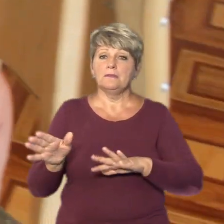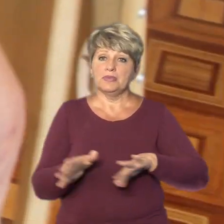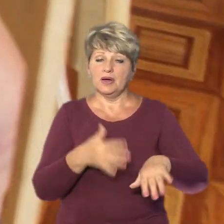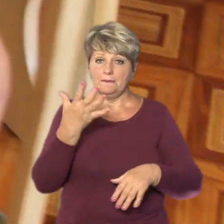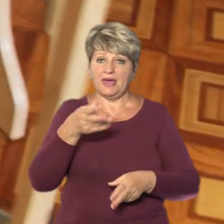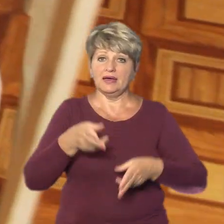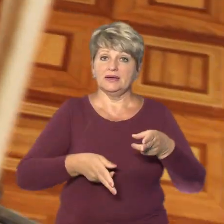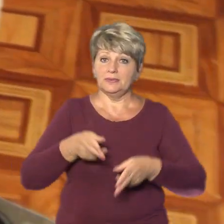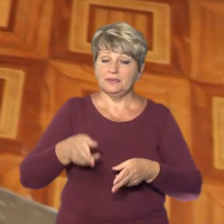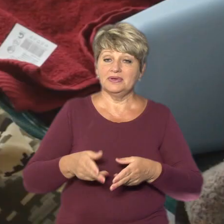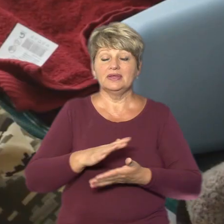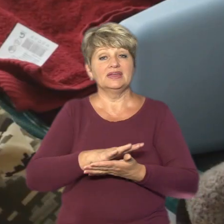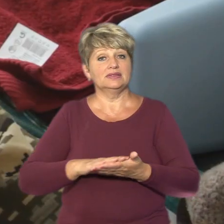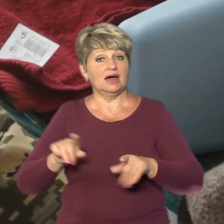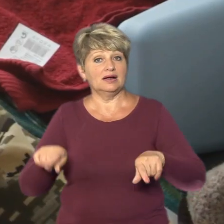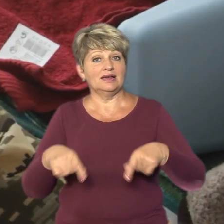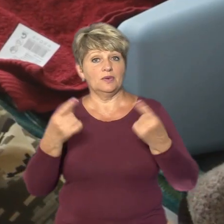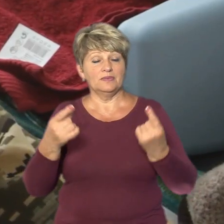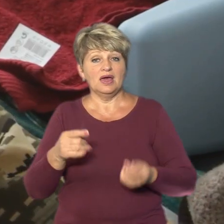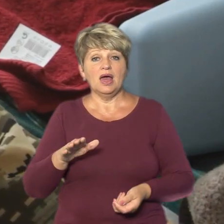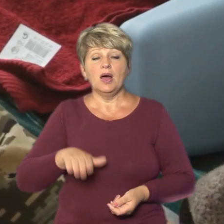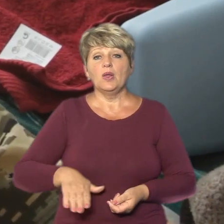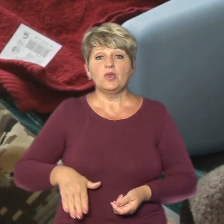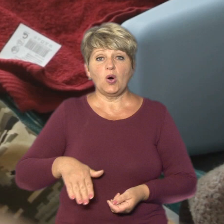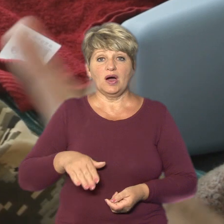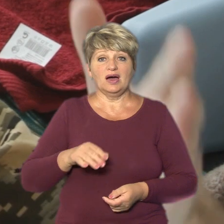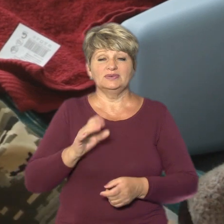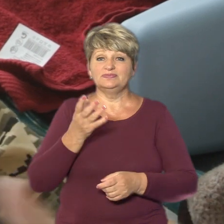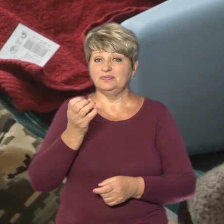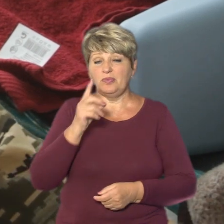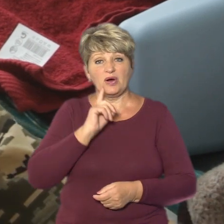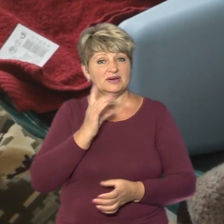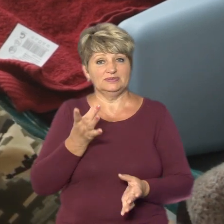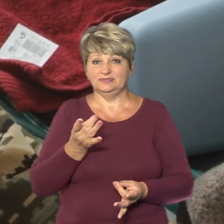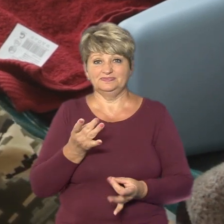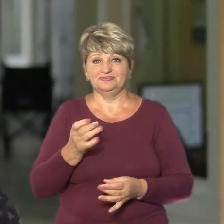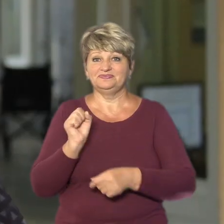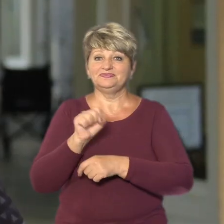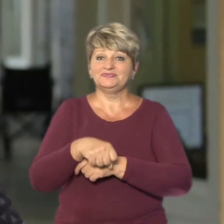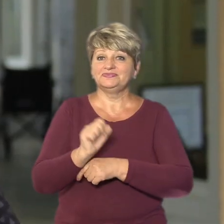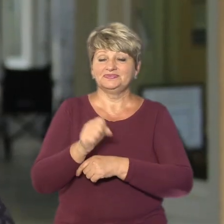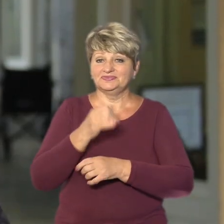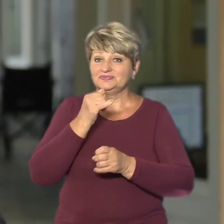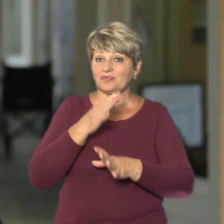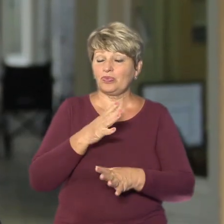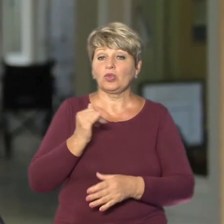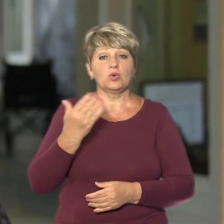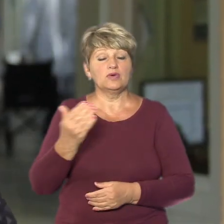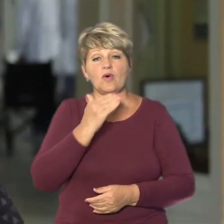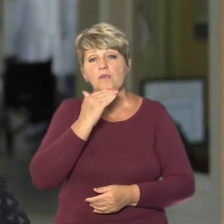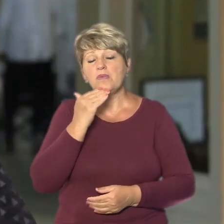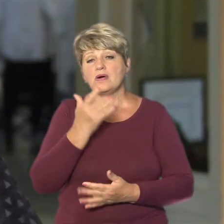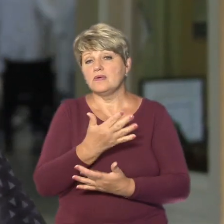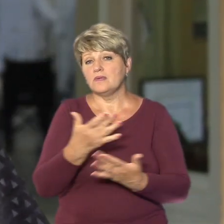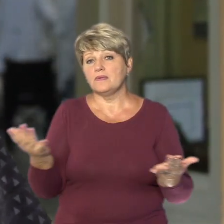реабілітація. Нога не настільки згинається, як хотілося б і не настільки працює, як хотілося б. Крім того, в нього багаточисленні